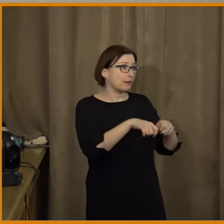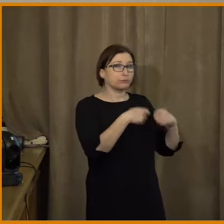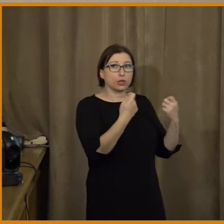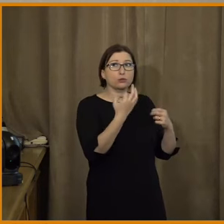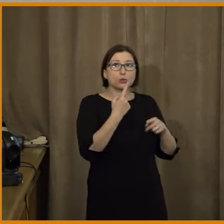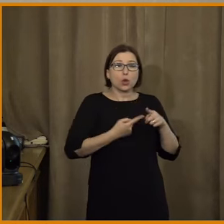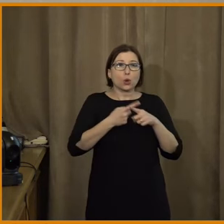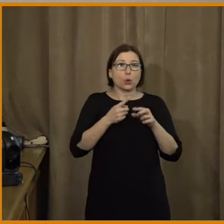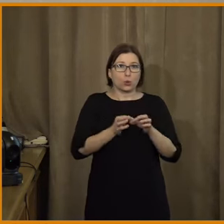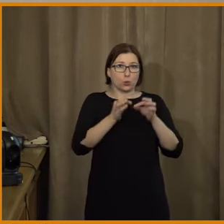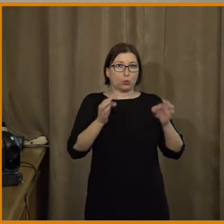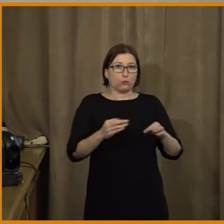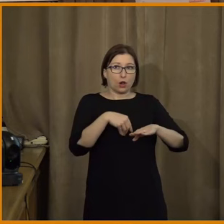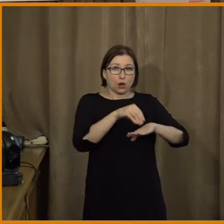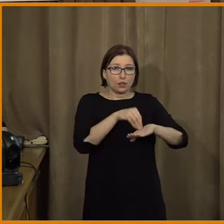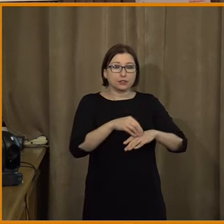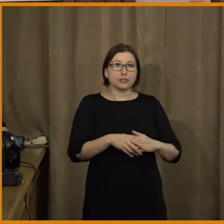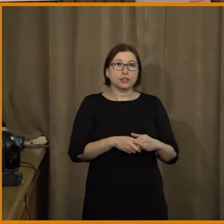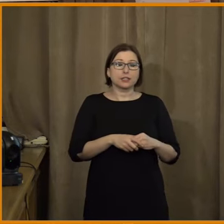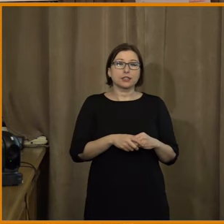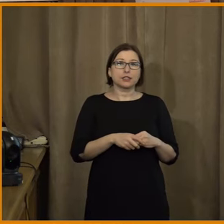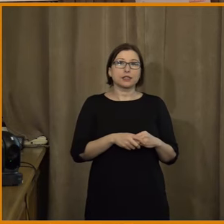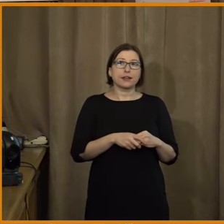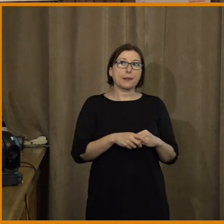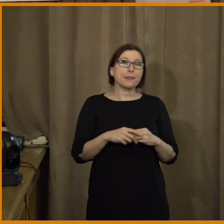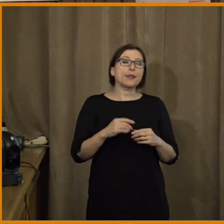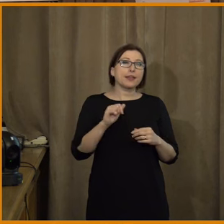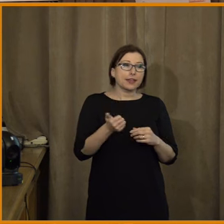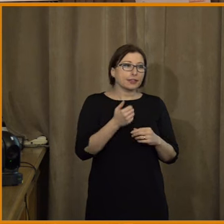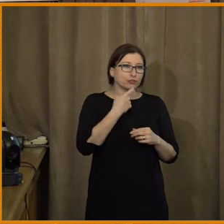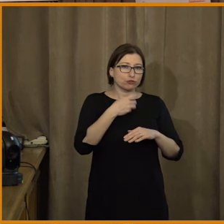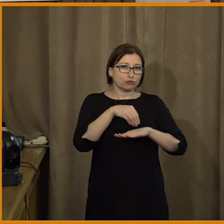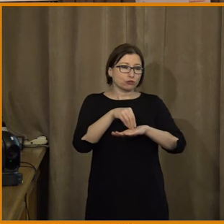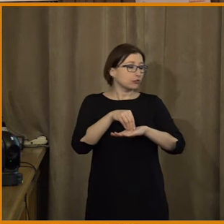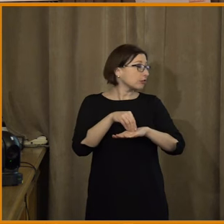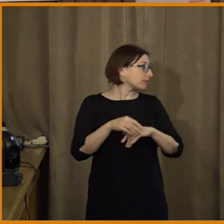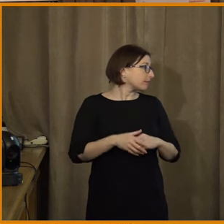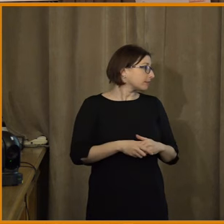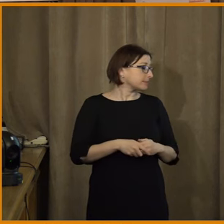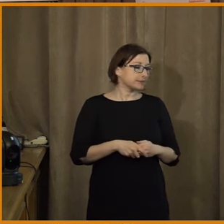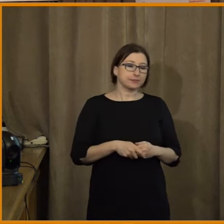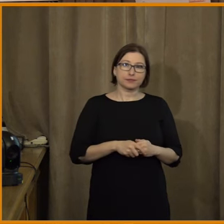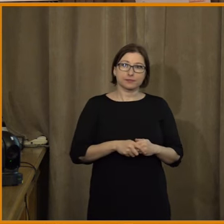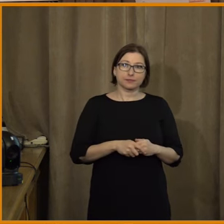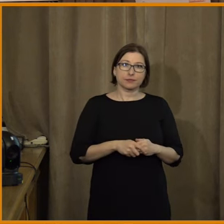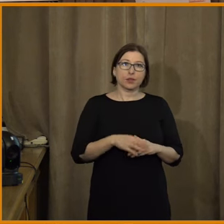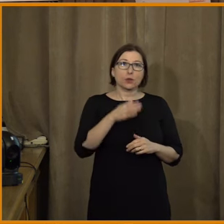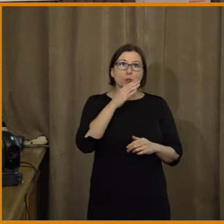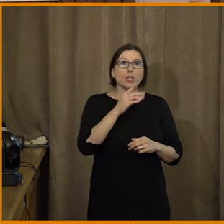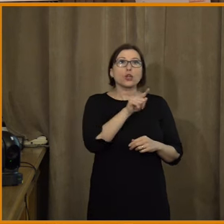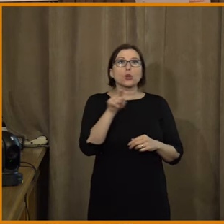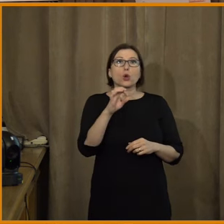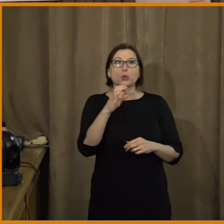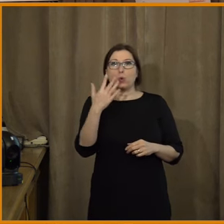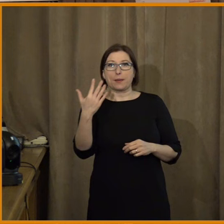to uvedu, tenhle ten blok. Jenom ještě upozorním, že ještě pojedeme zhruba do 0